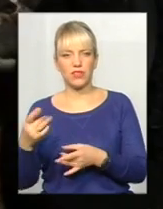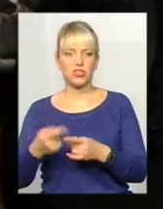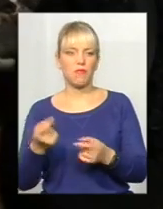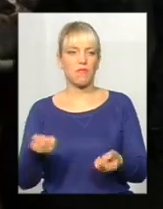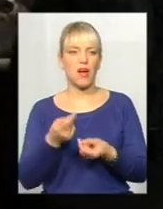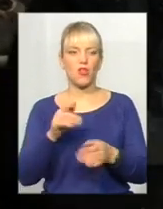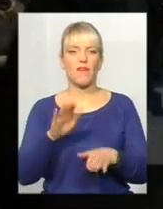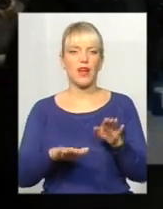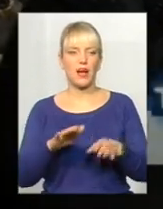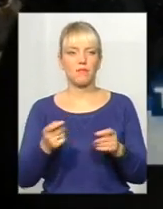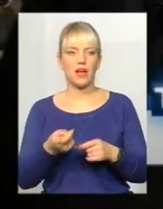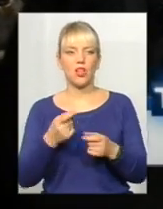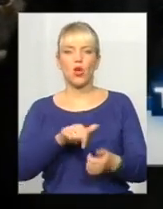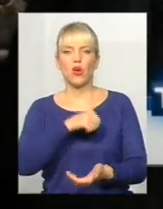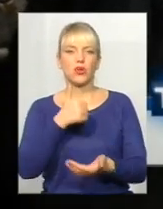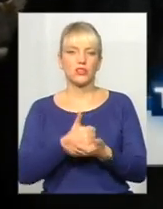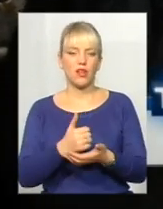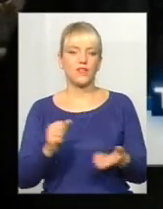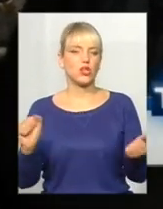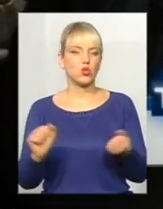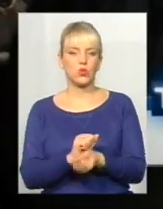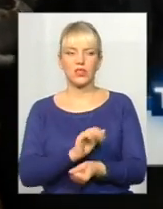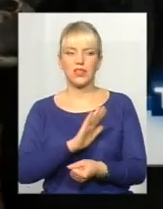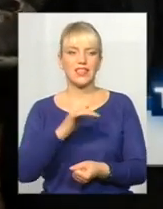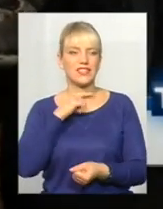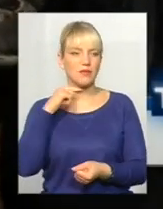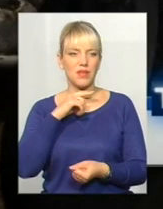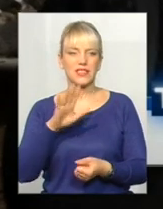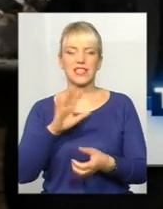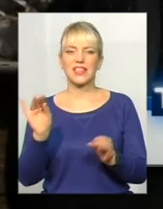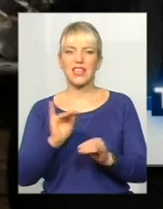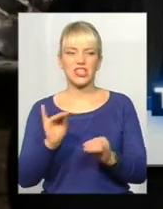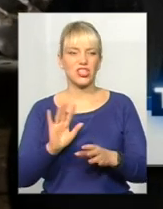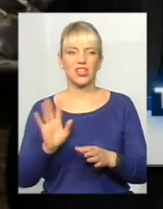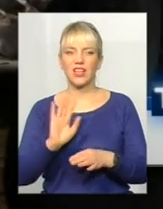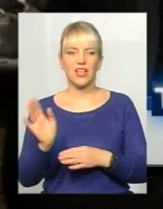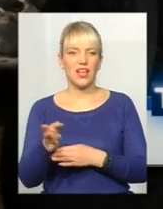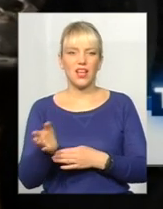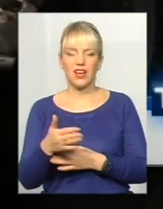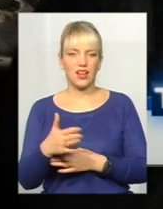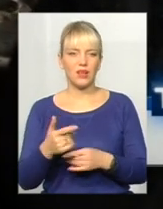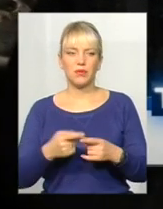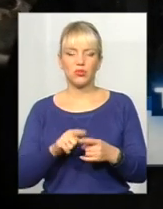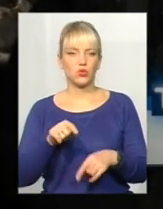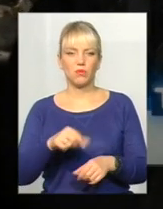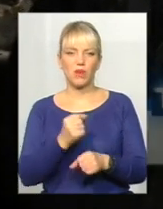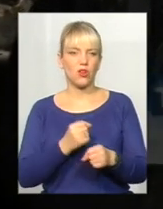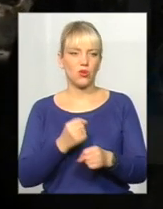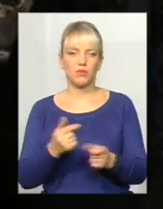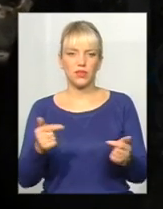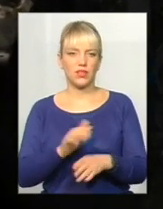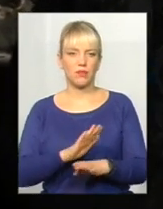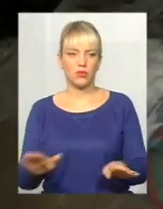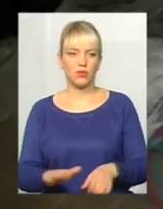вагу. Основне, щоб вони були сухі, не з м'яса, не жирні такі, не з риби, бо тут теж воно горить, в переробці поки